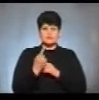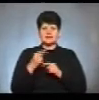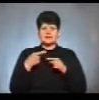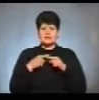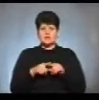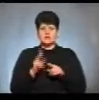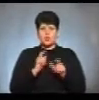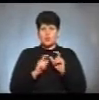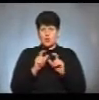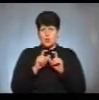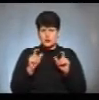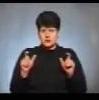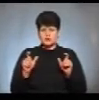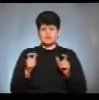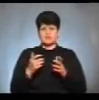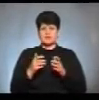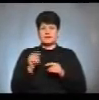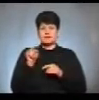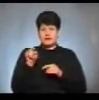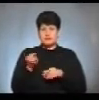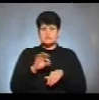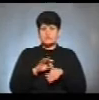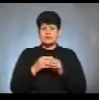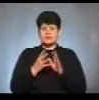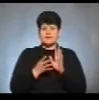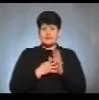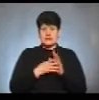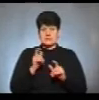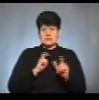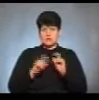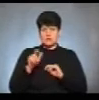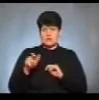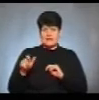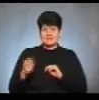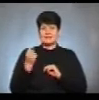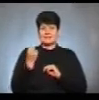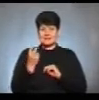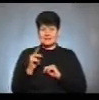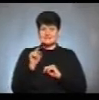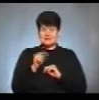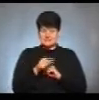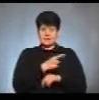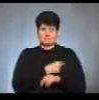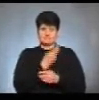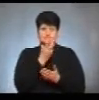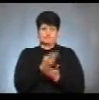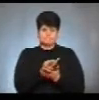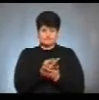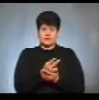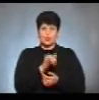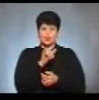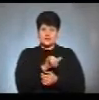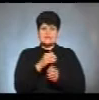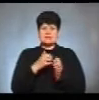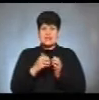Тернопільського технічного університету. Там захворіли 19 студентів. 12 із них госпіталізували. У них